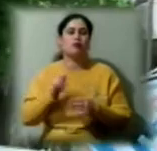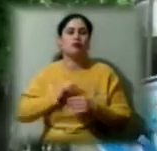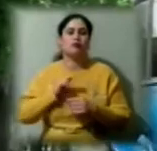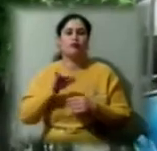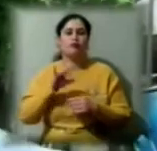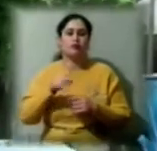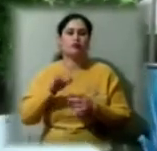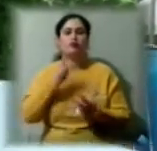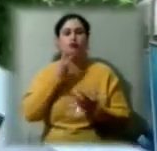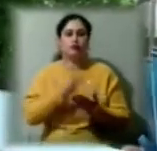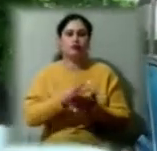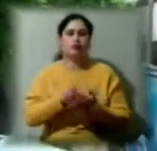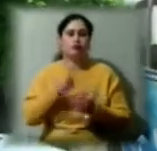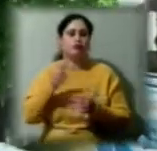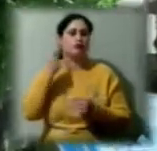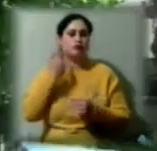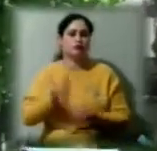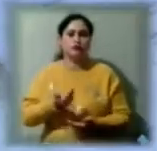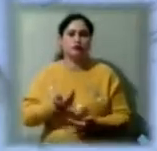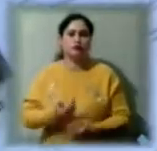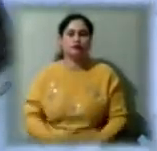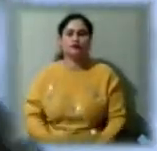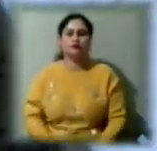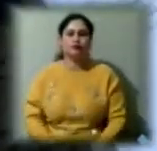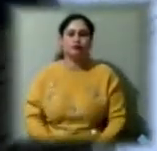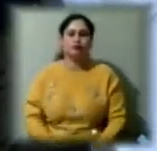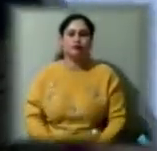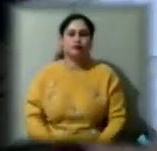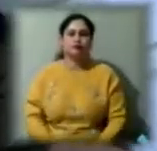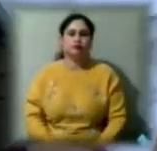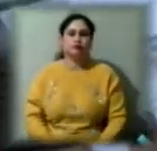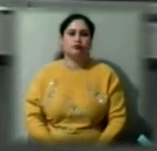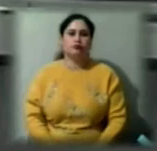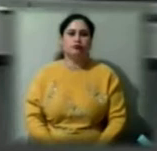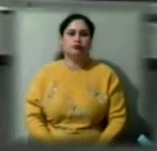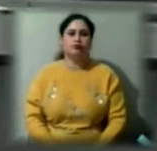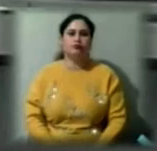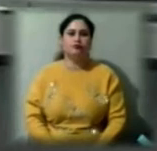побачити та почути вживу. Олена Протопопова, В'ячеслав Ходус, новини на Суспільному, Херсон.